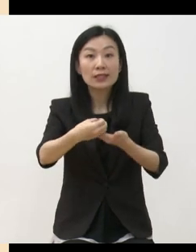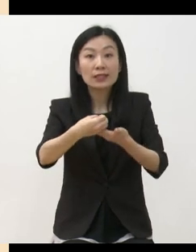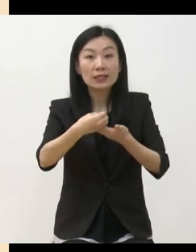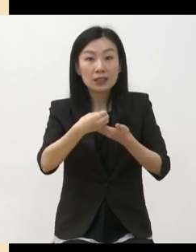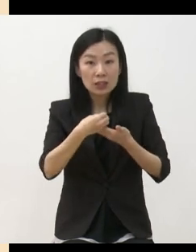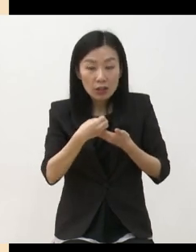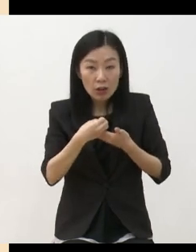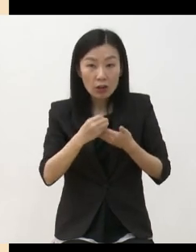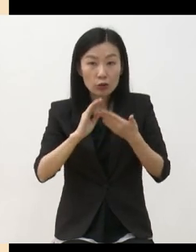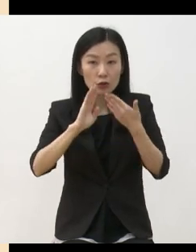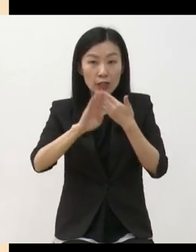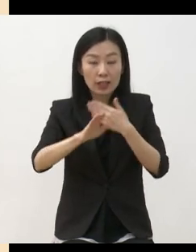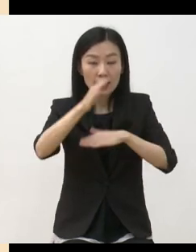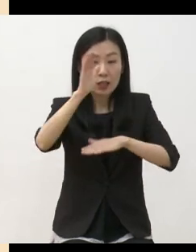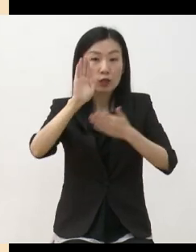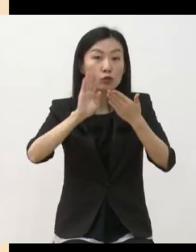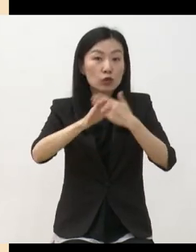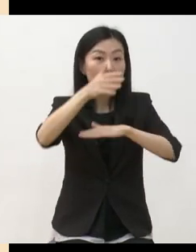발표까지